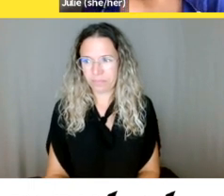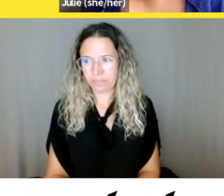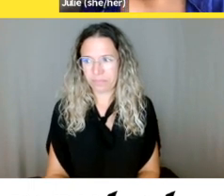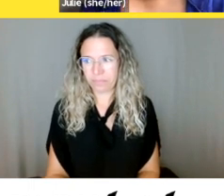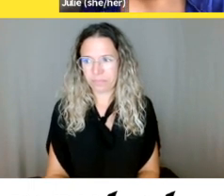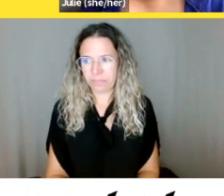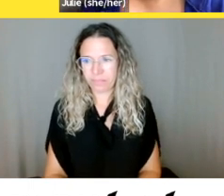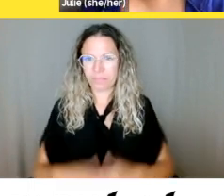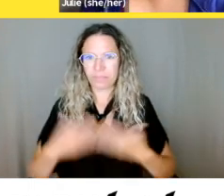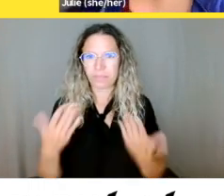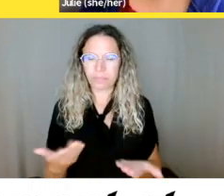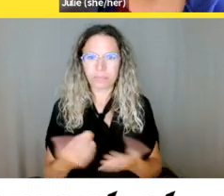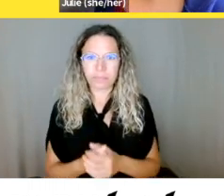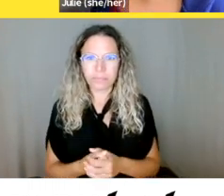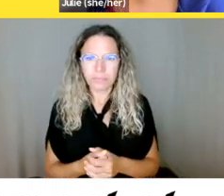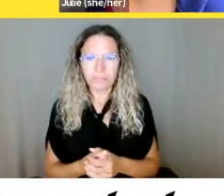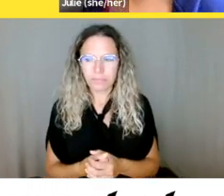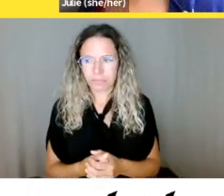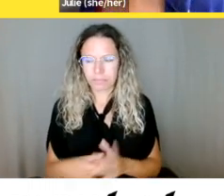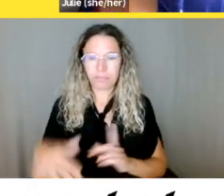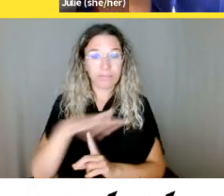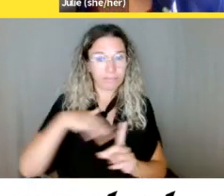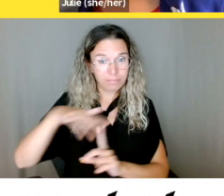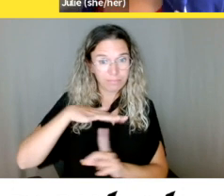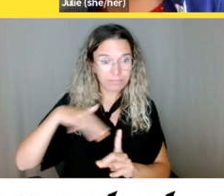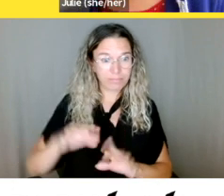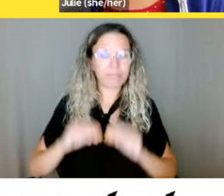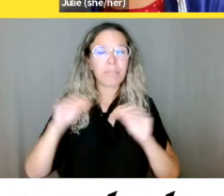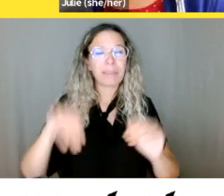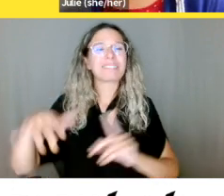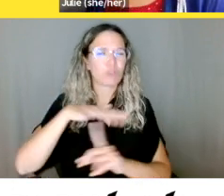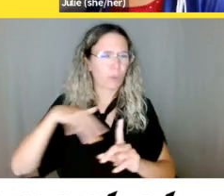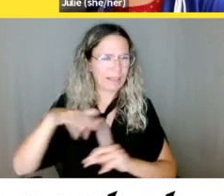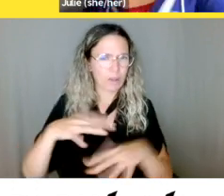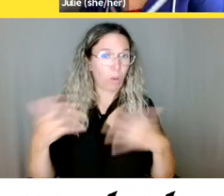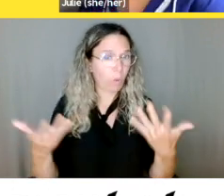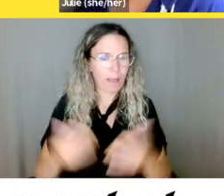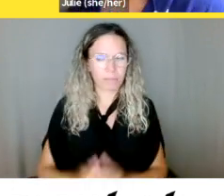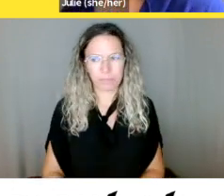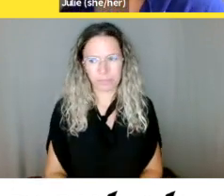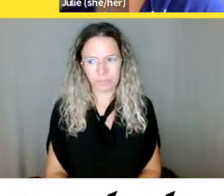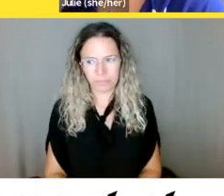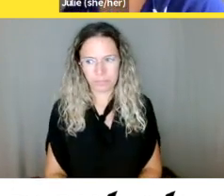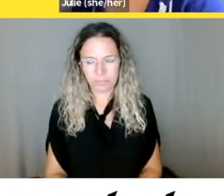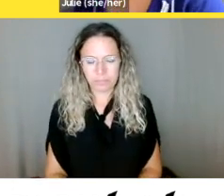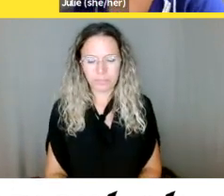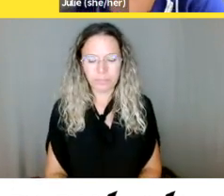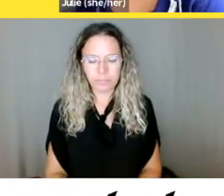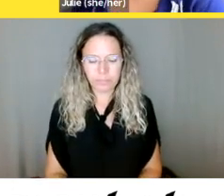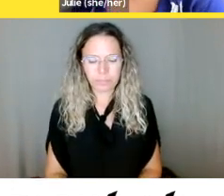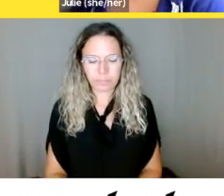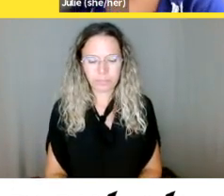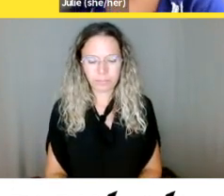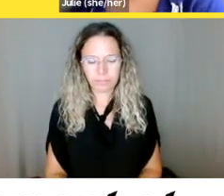le suivant. Donc, en raison de ma limitation visuelle, j'ai du mal à naviguer sur les sites web du